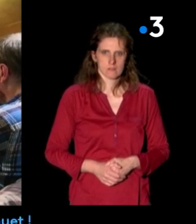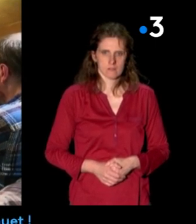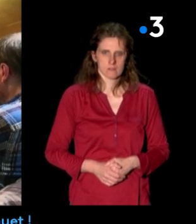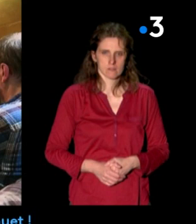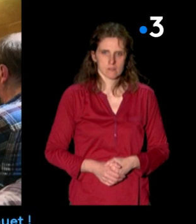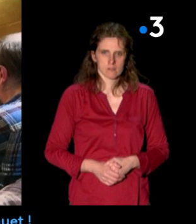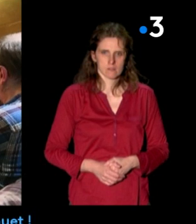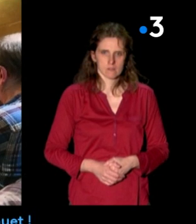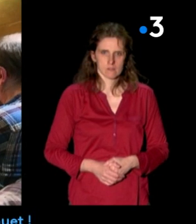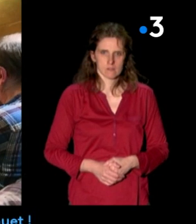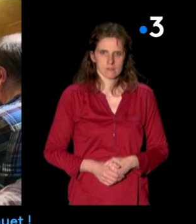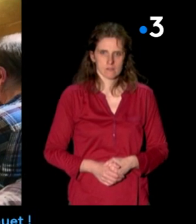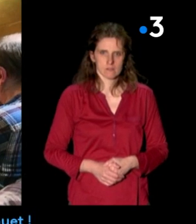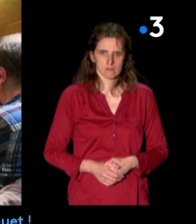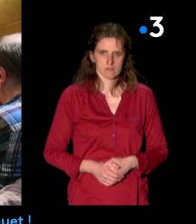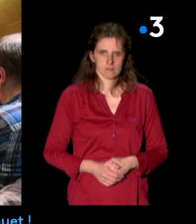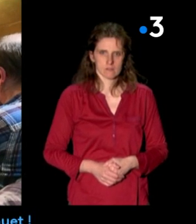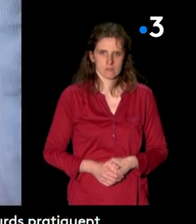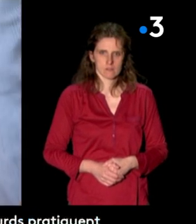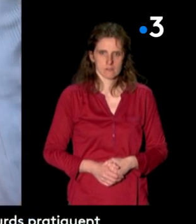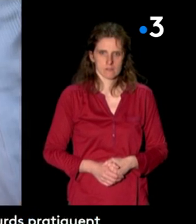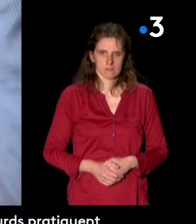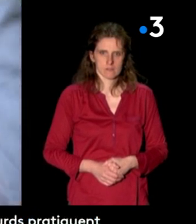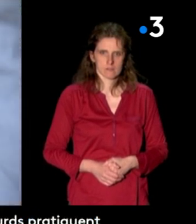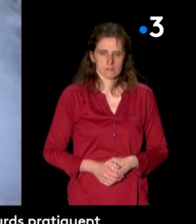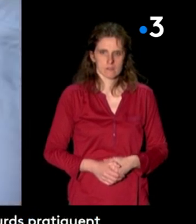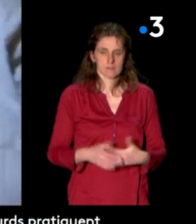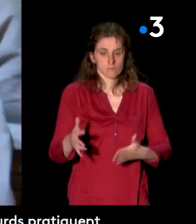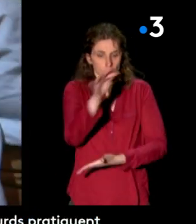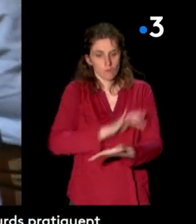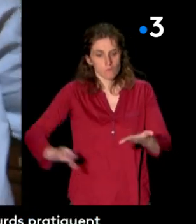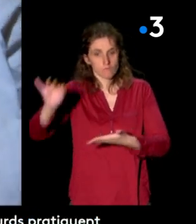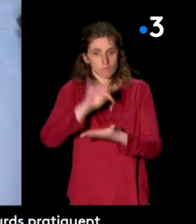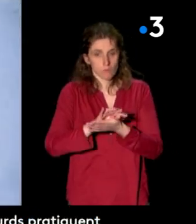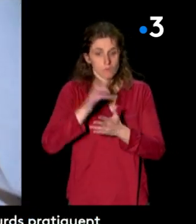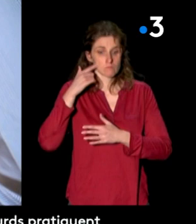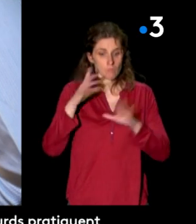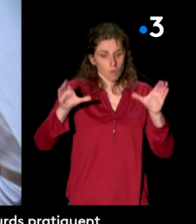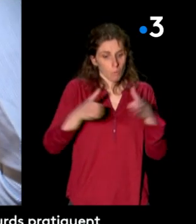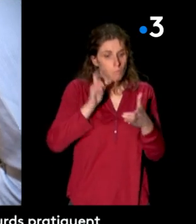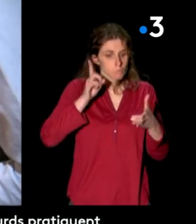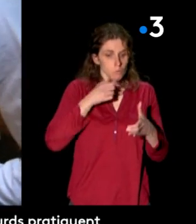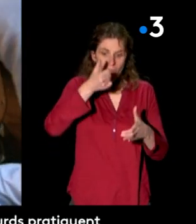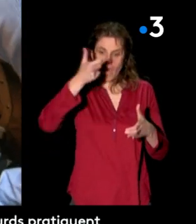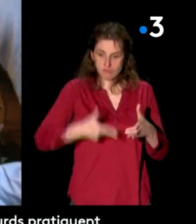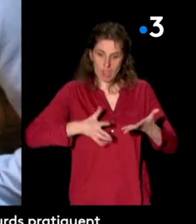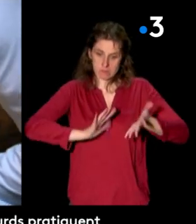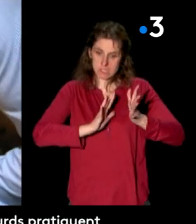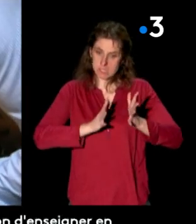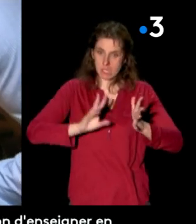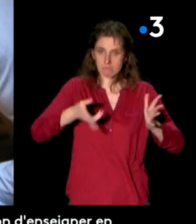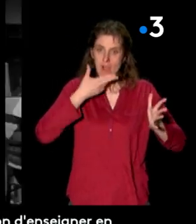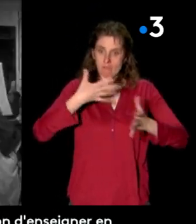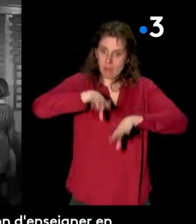Voilà, un sourd n'est pas muet. En France, seulement un tiers des sourds pratiquent couramment la langue des signes.